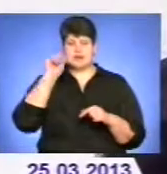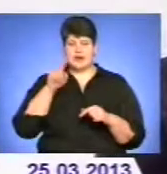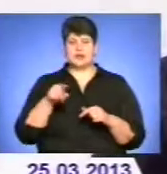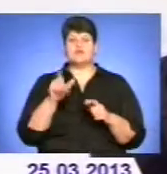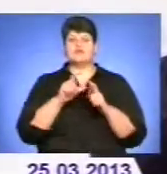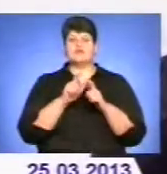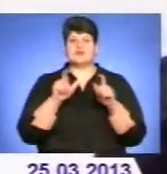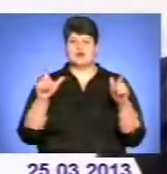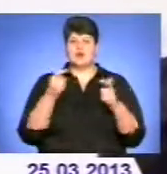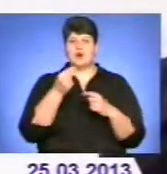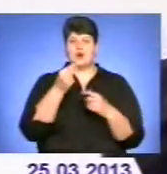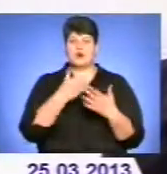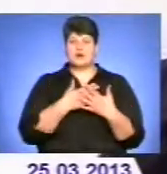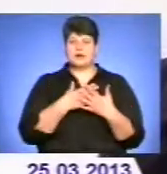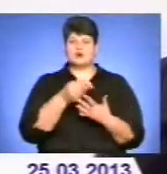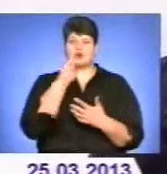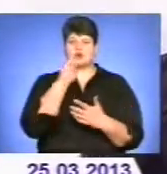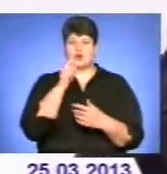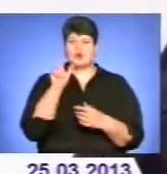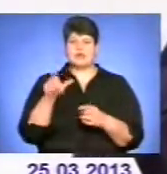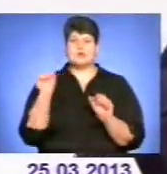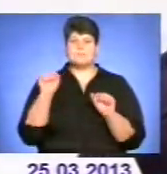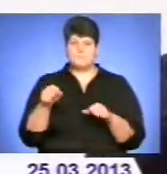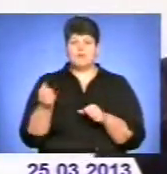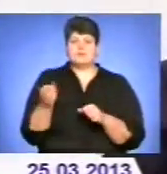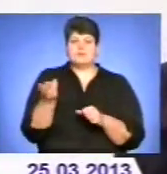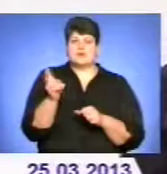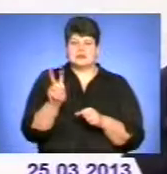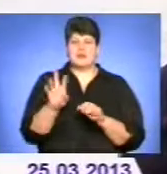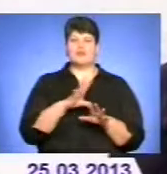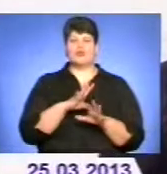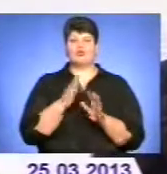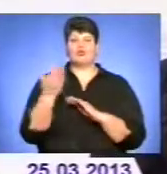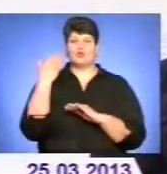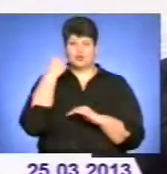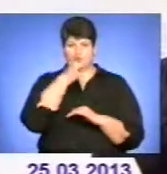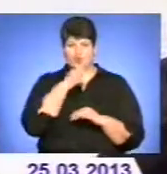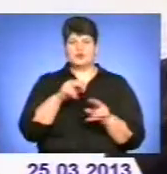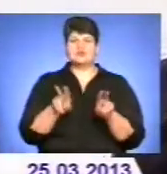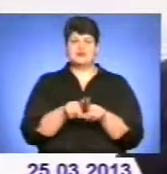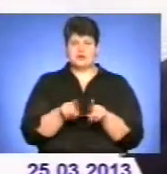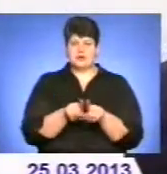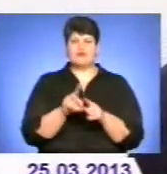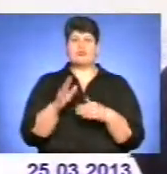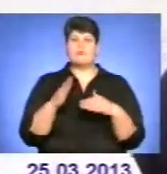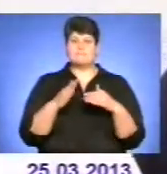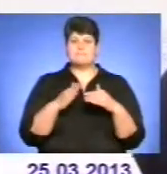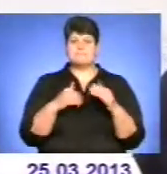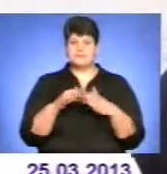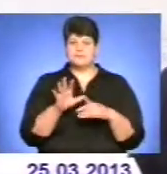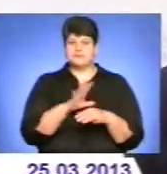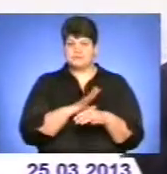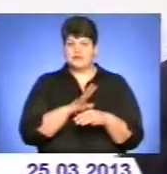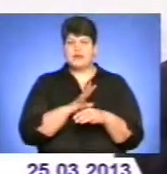громадського харчування, що людина може зайти. Це було ще в минулому році, коли близькі температури практикувалися. І, відповідно, є